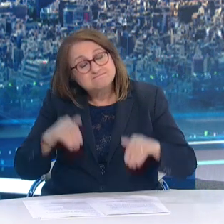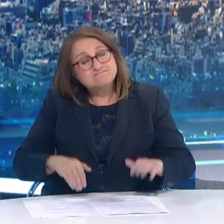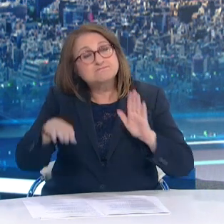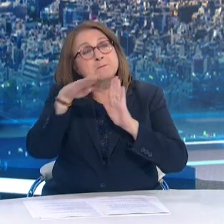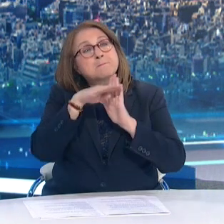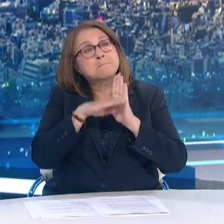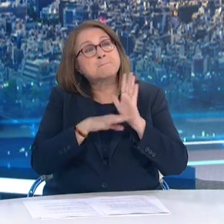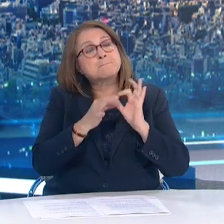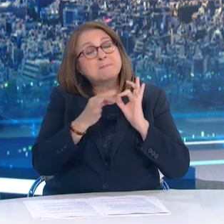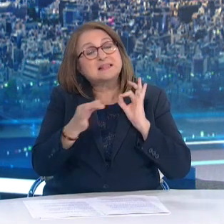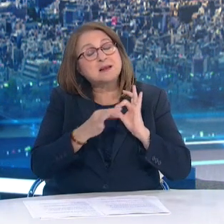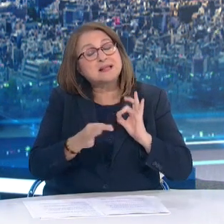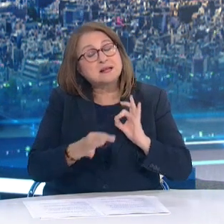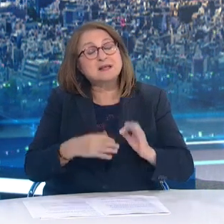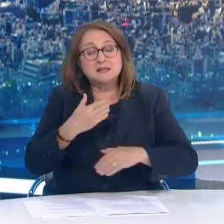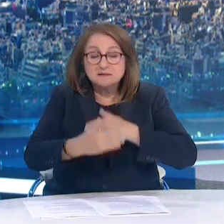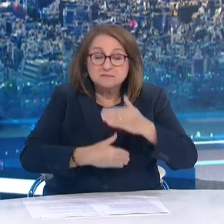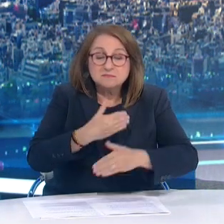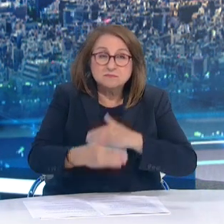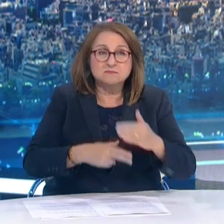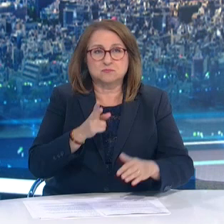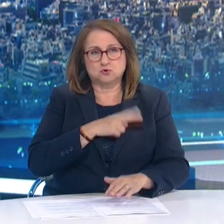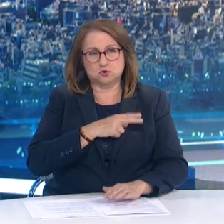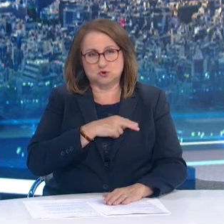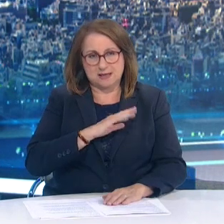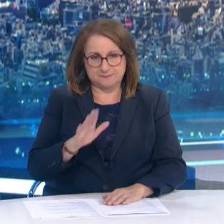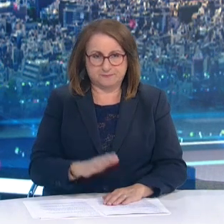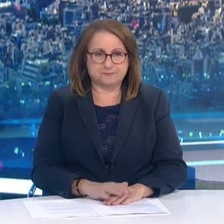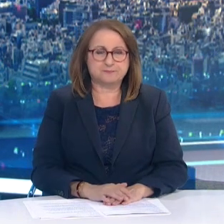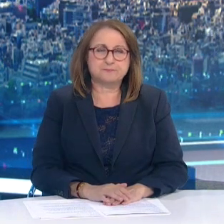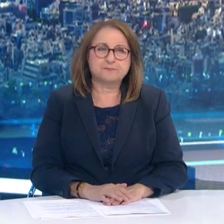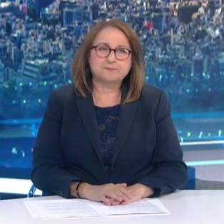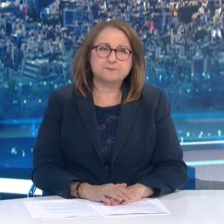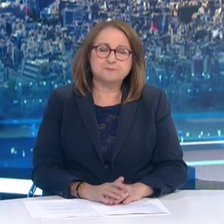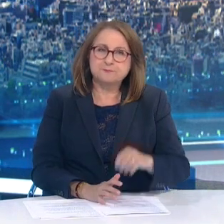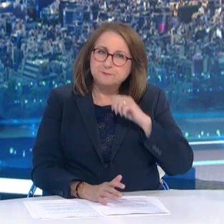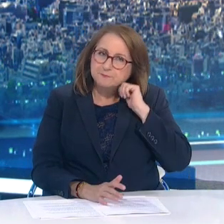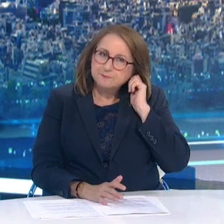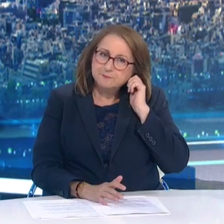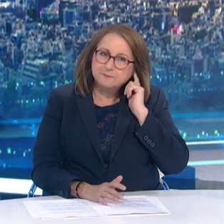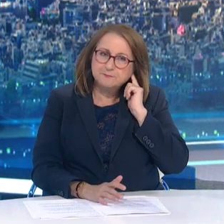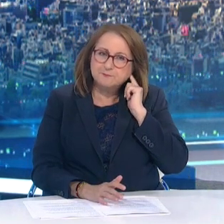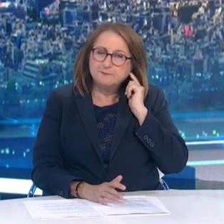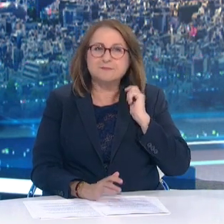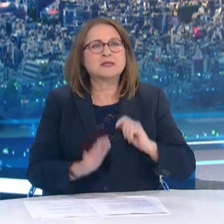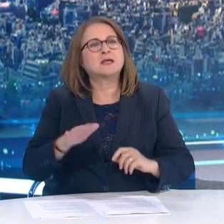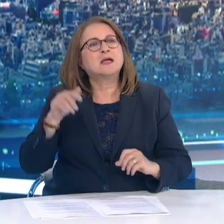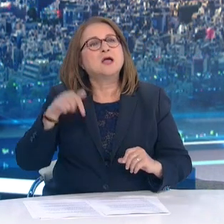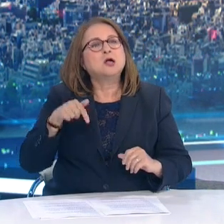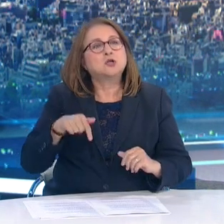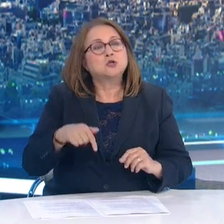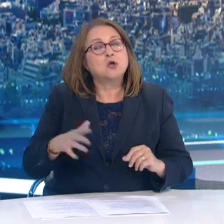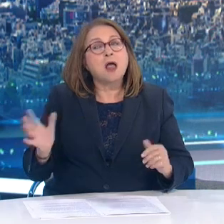να συνεχίσουν να λειτουργούν απρόσκοπτα Μας τίθεται άλλο ερώτημα Χώροι εστίασης ψυχαγωγίας και άθλησης με μη